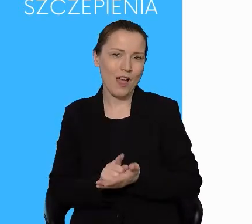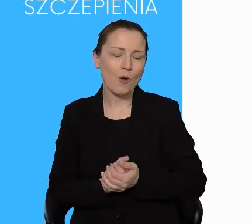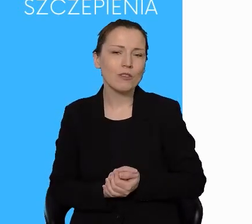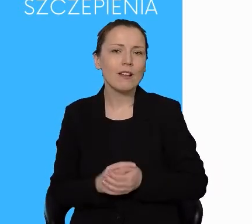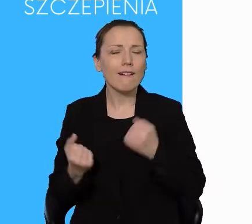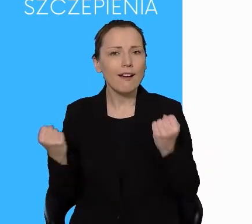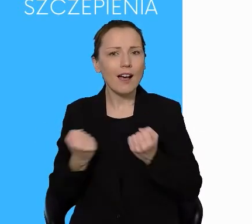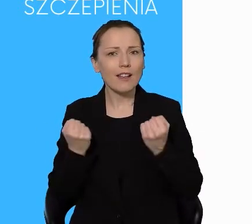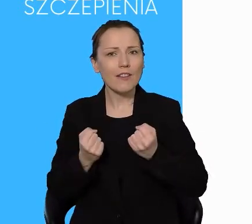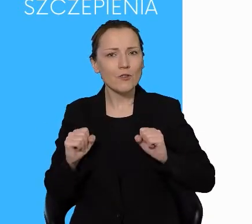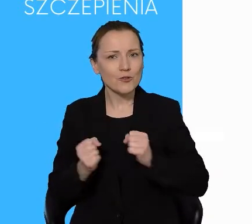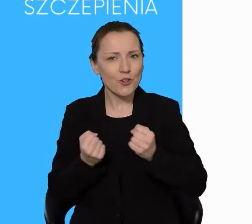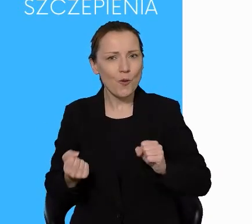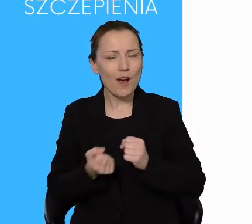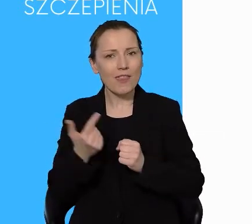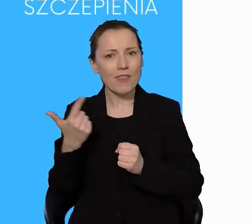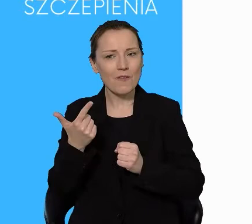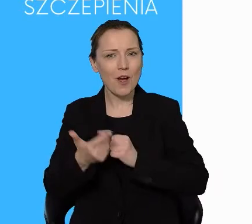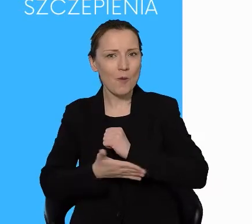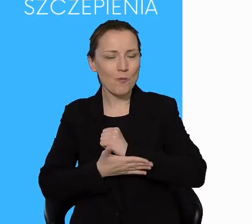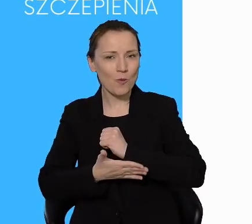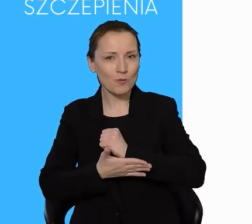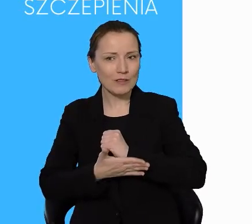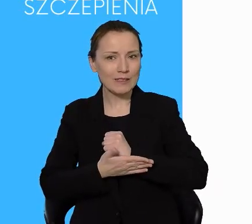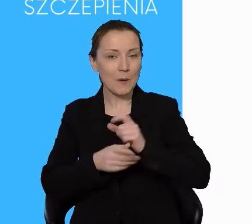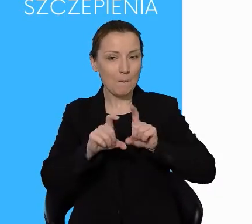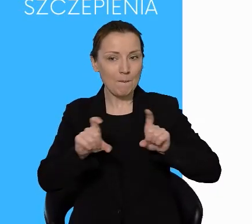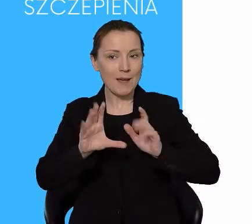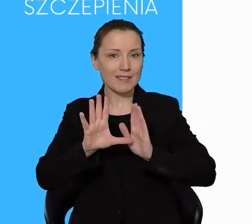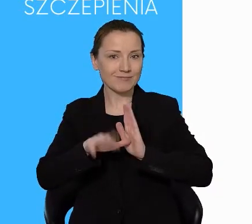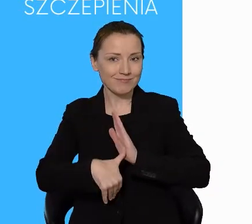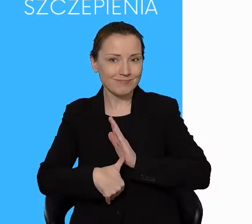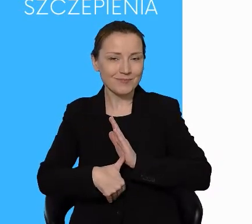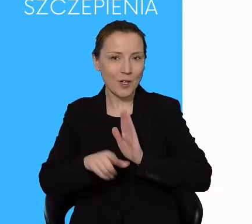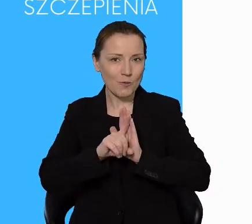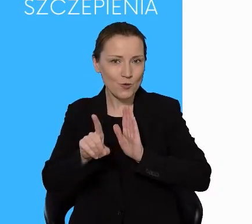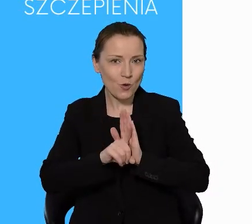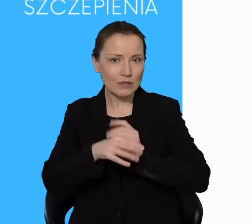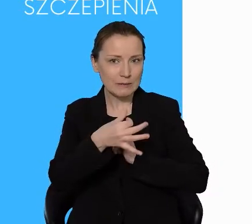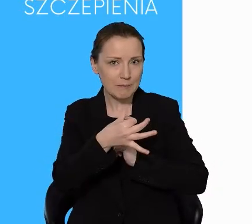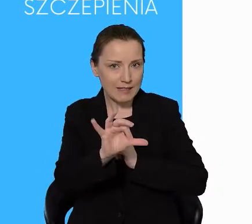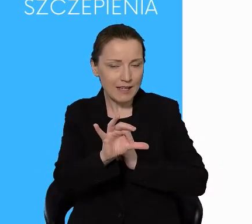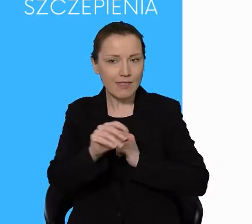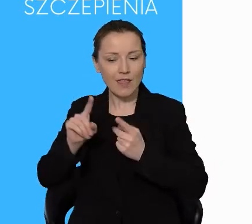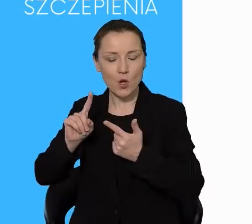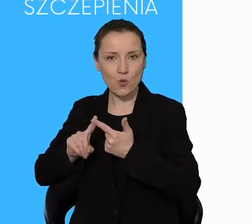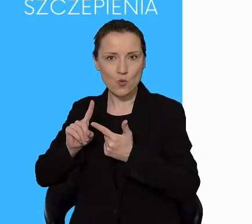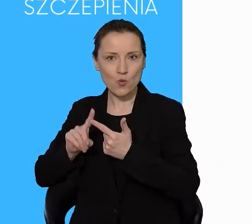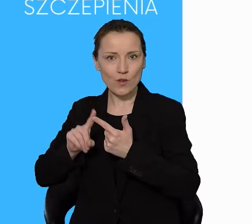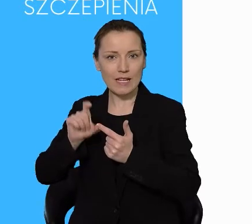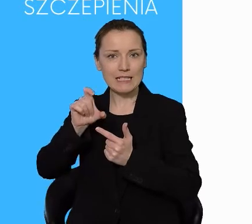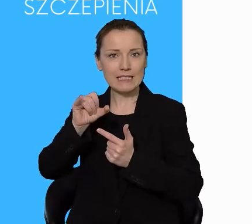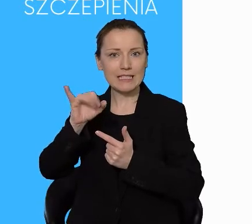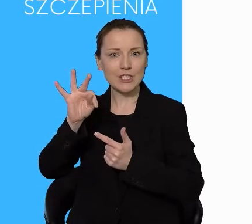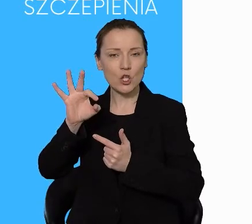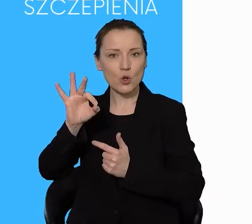działalność tutaj dwóch podmiotów opieki zdrowotnej, Miejskiej Przychodni Specjalistycznej i lecznic CITOMED, które